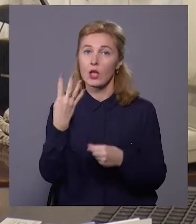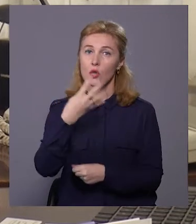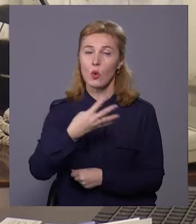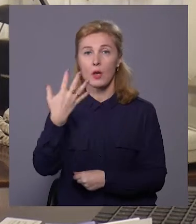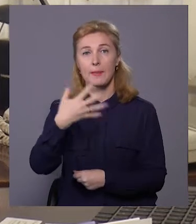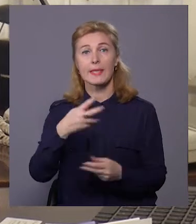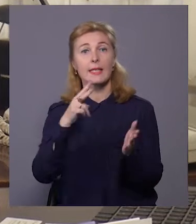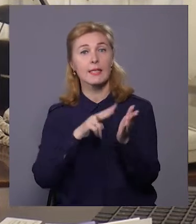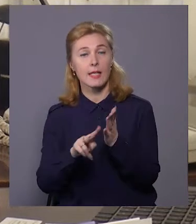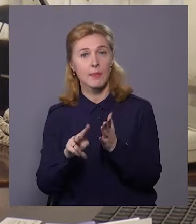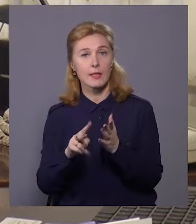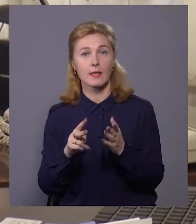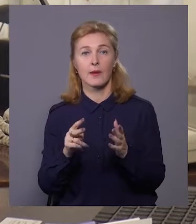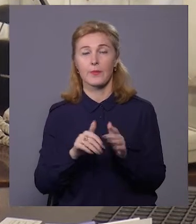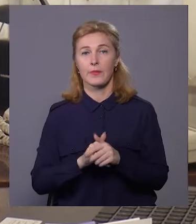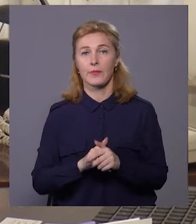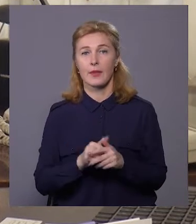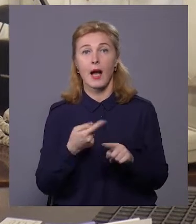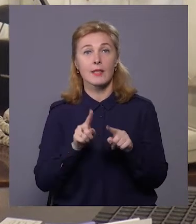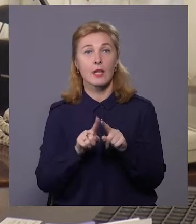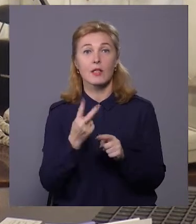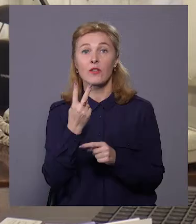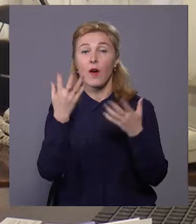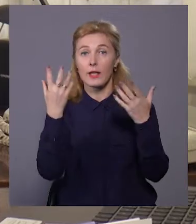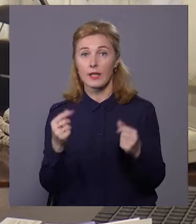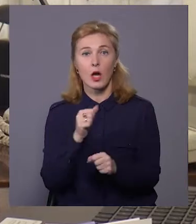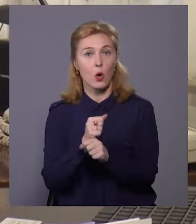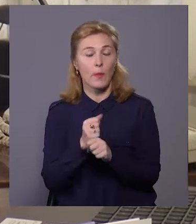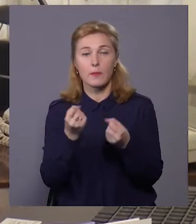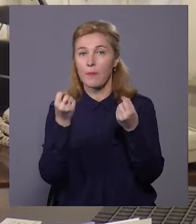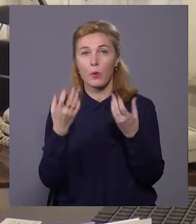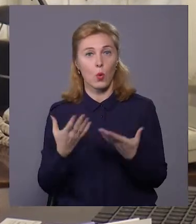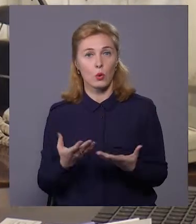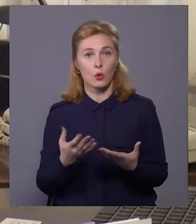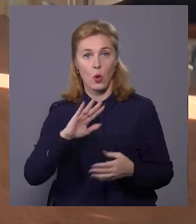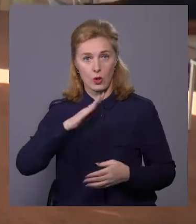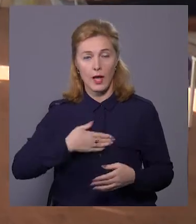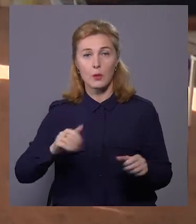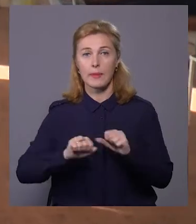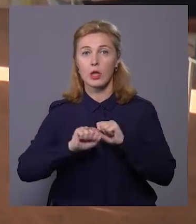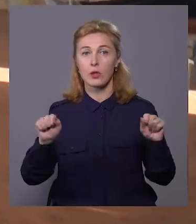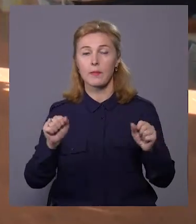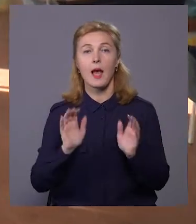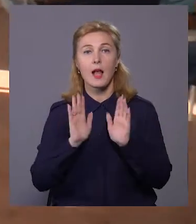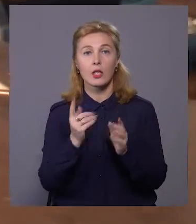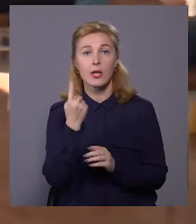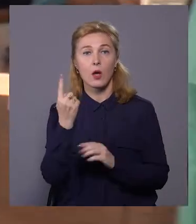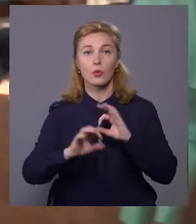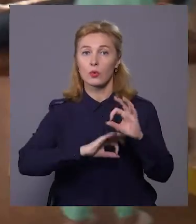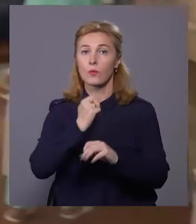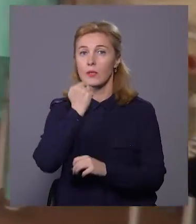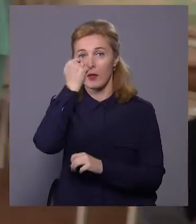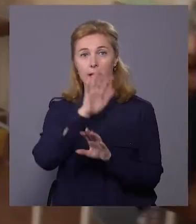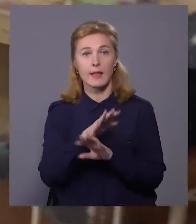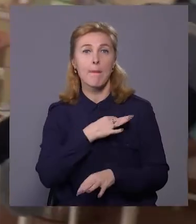70 максимум. Це, що за ці два дні робиться, це просто наш патріотизм. Лише за одну добу завдяки